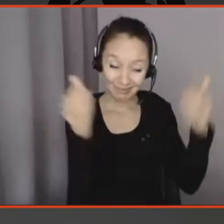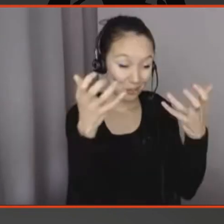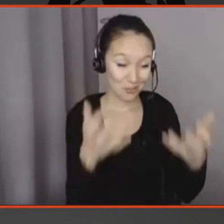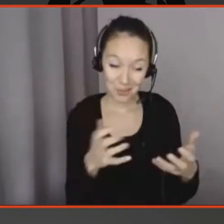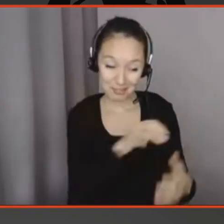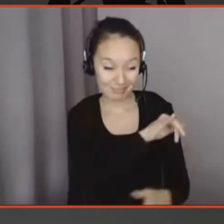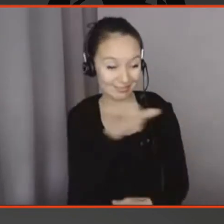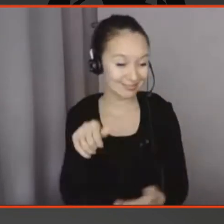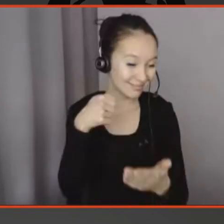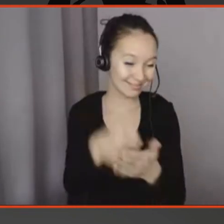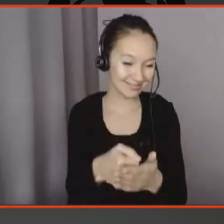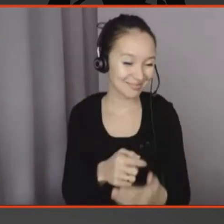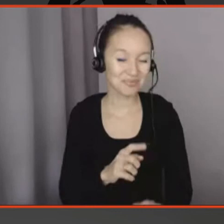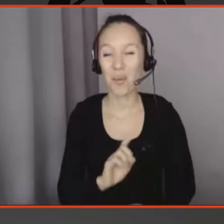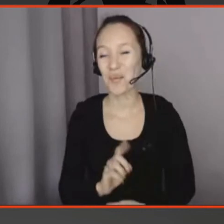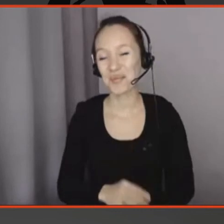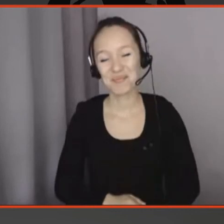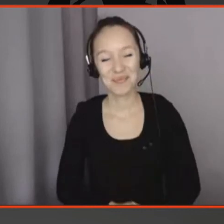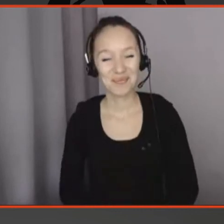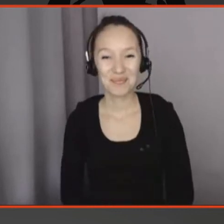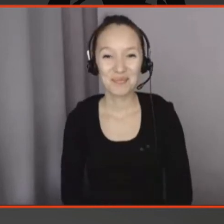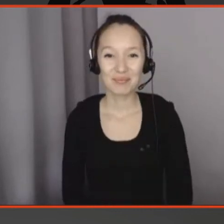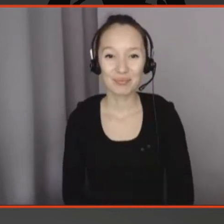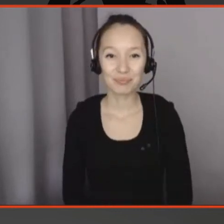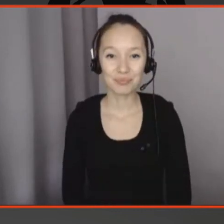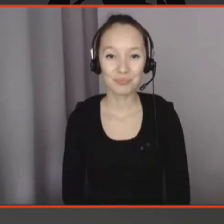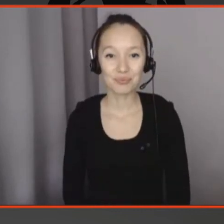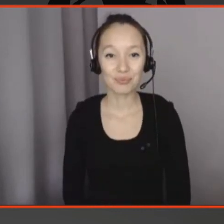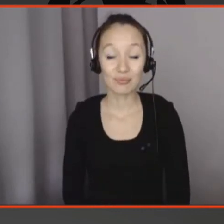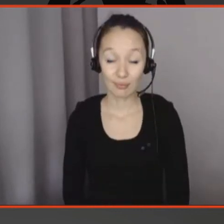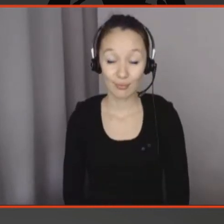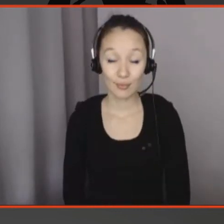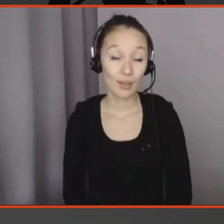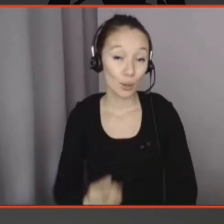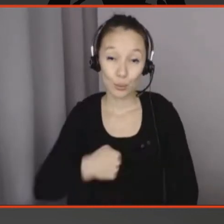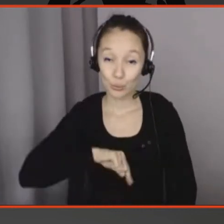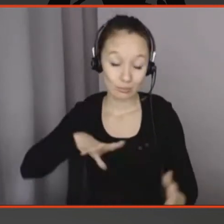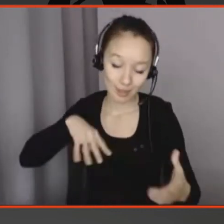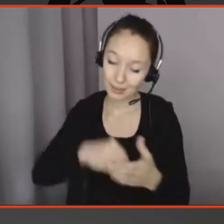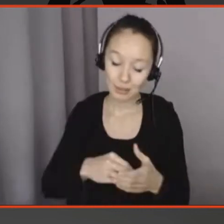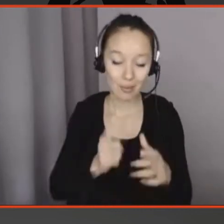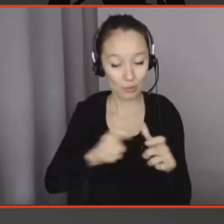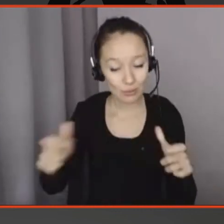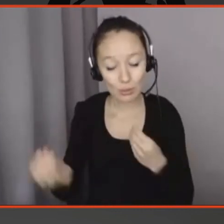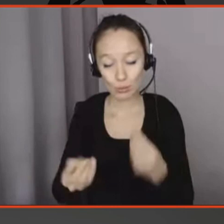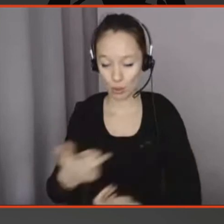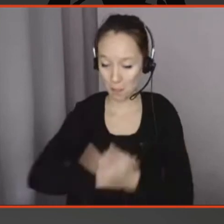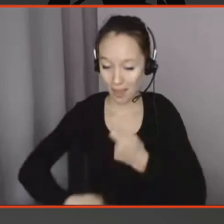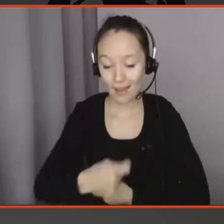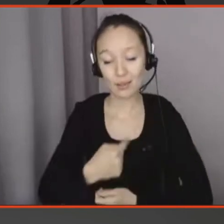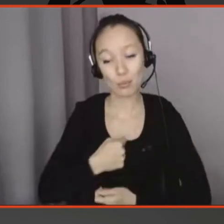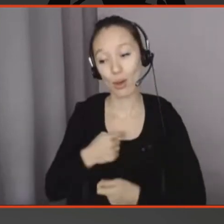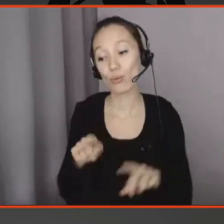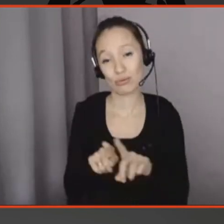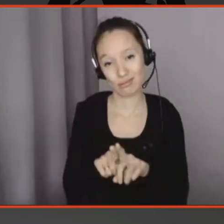Donc, je n pas insisté. On est tous dans l'industrie ou dans le commerce confrontés à ça. Moi, je le suis avec de nombreux clients dans l